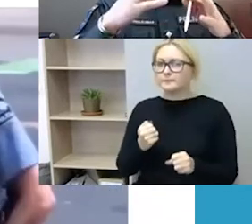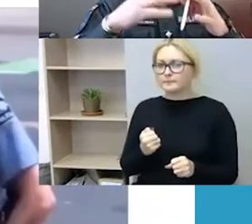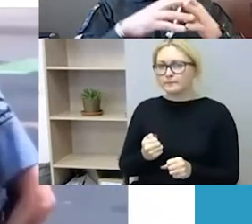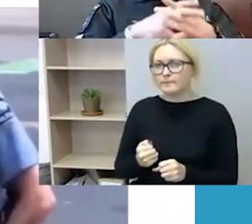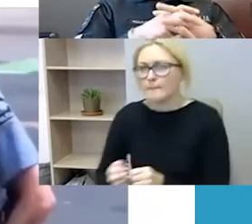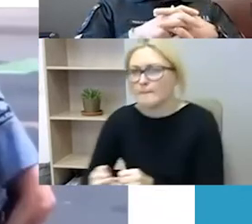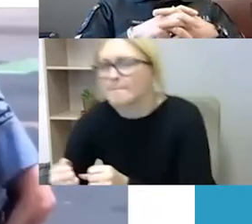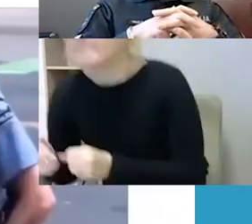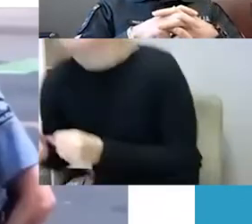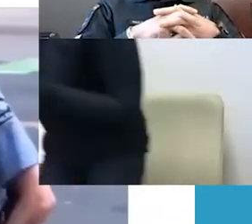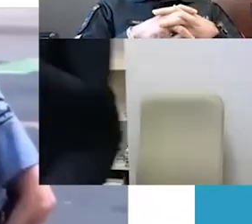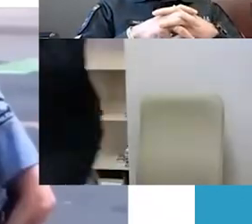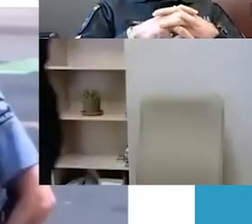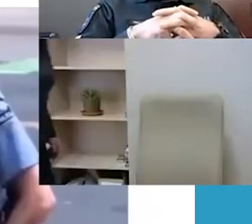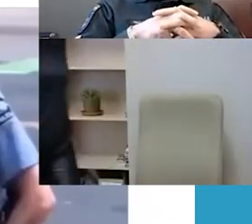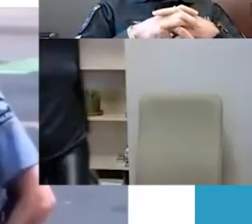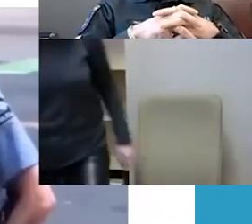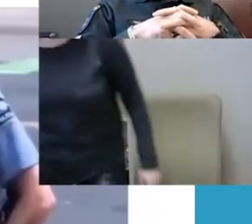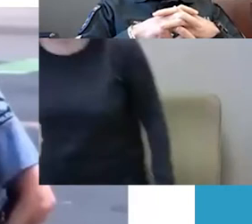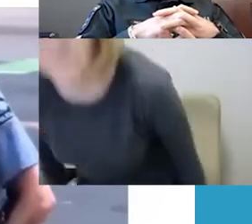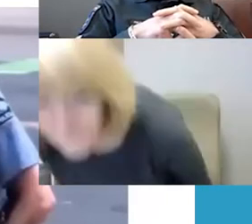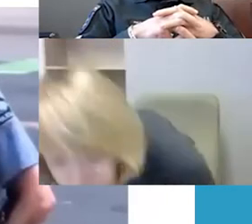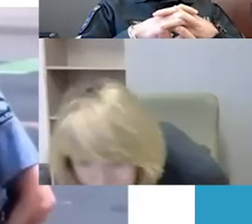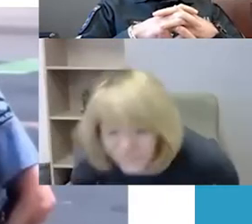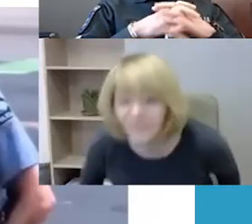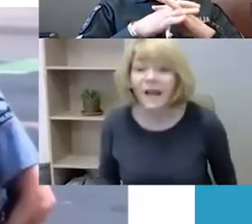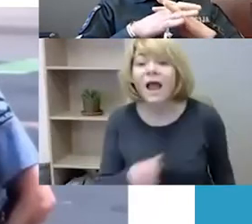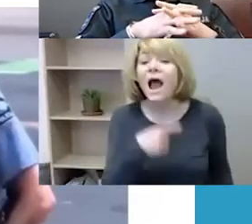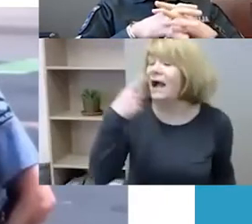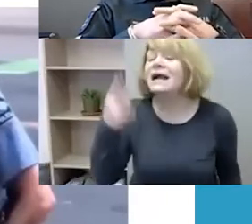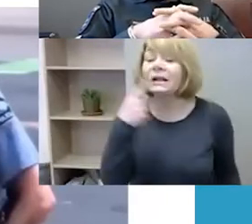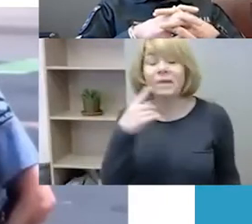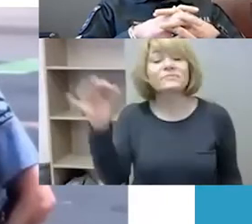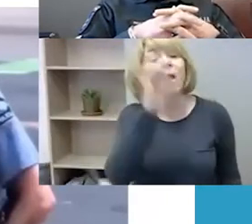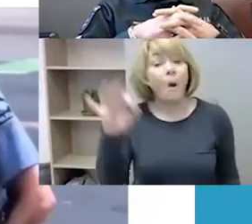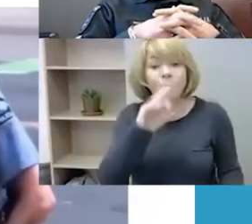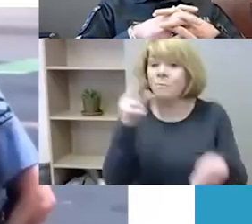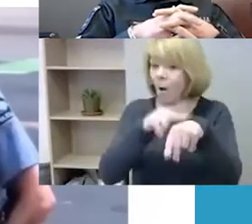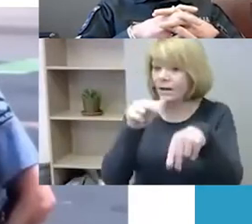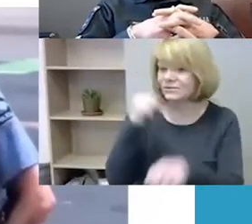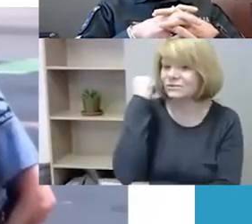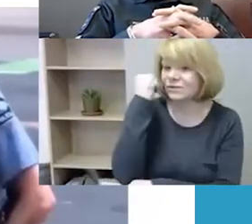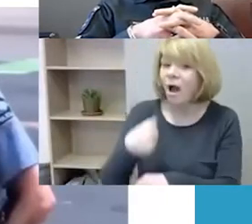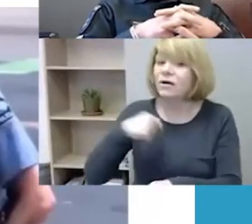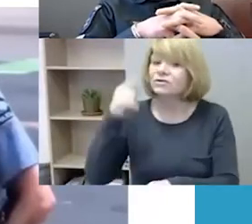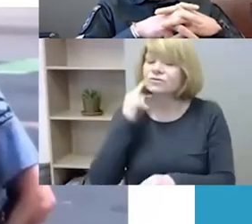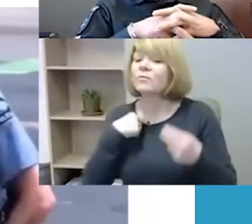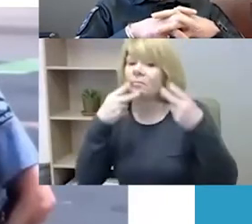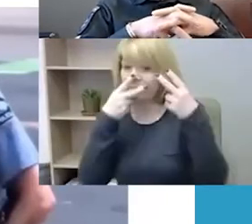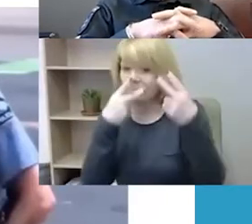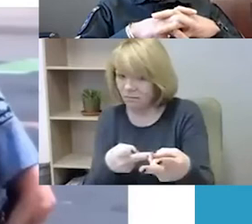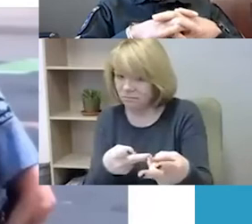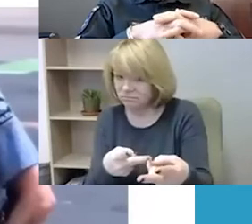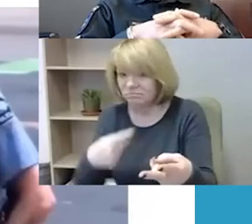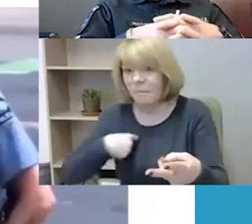Kągi, kalbant apie mūsų, kaip apie policijos pareigūnus, tai aš tiesiog šią skrydę norėjau pakcentuoti, kad mes nesame kažkokiai